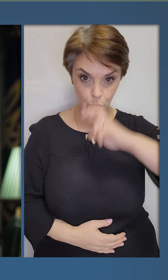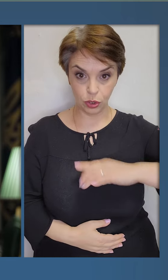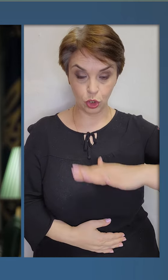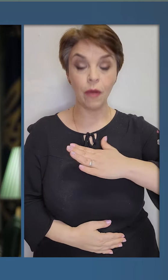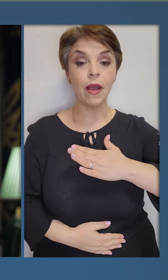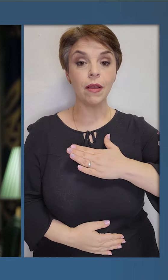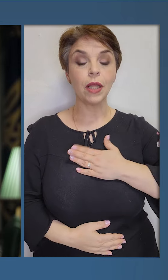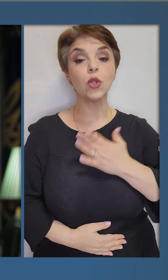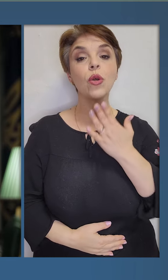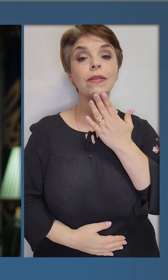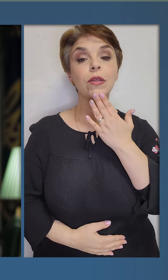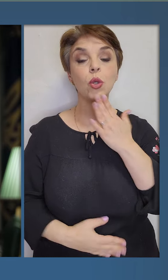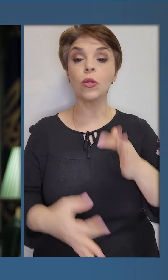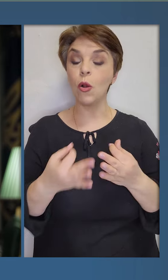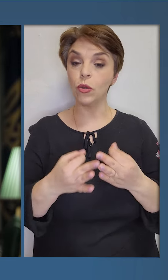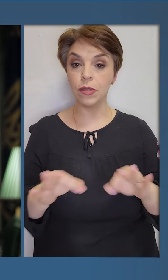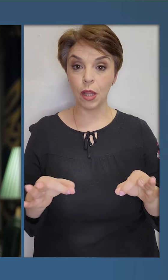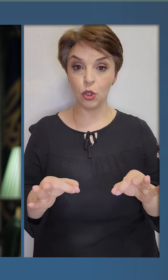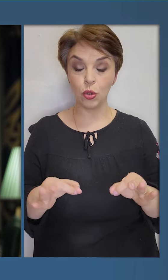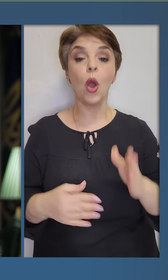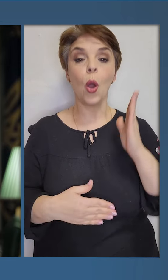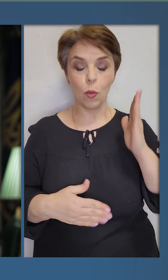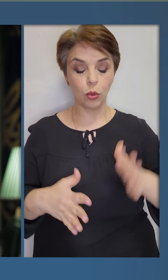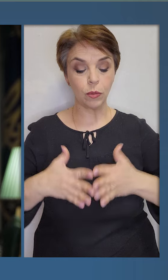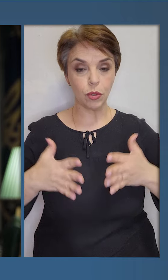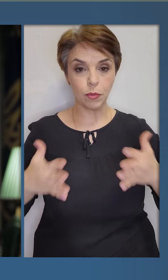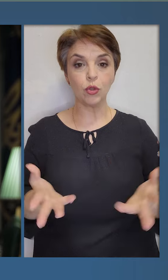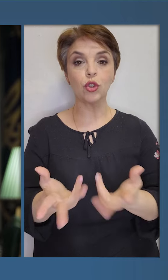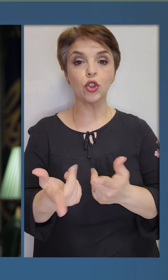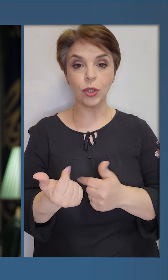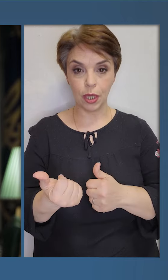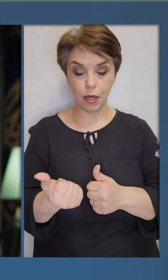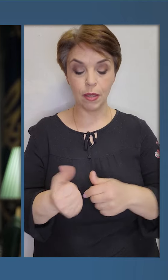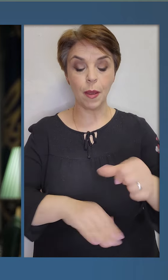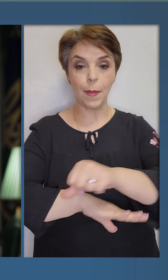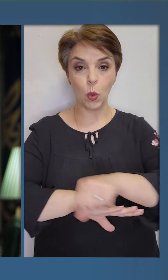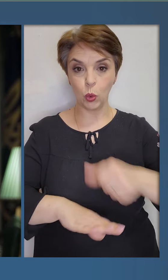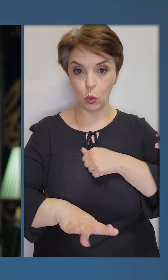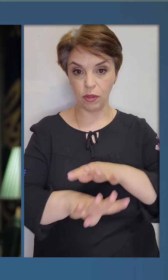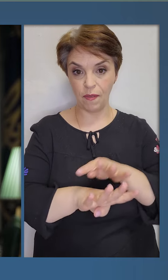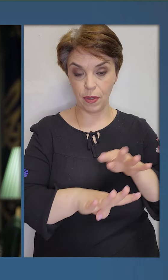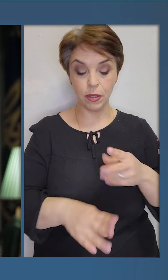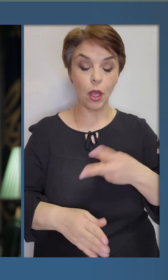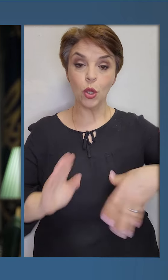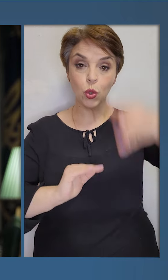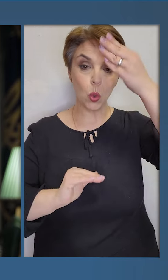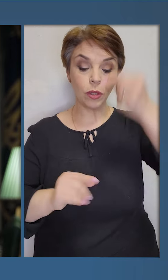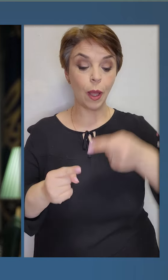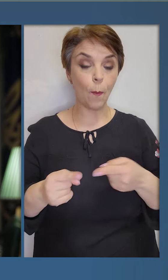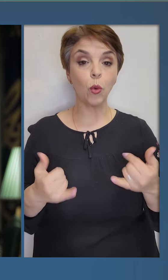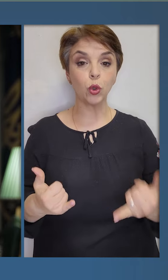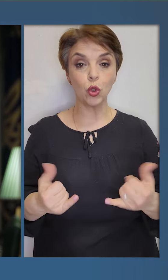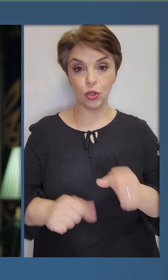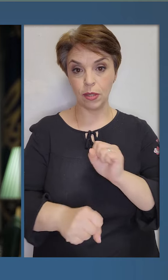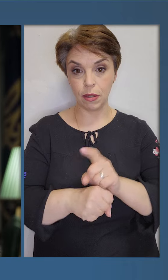держави, нашу національну незалежність. Будемо збільшувати чисельність прикордонних військ із оглядом на